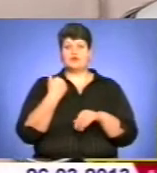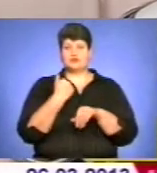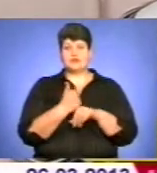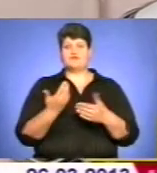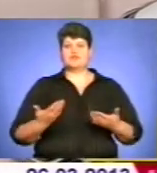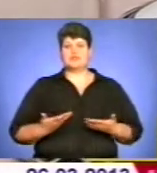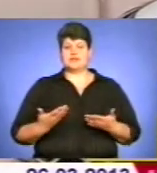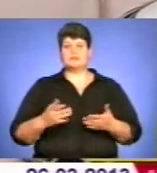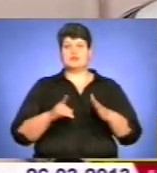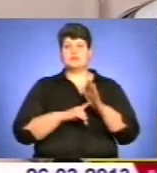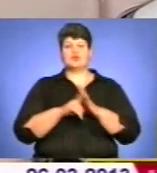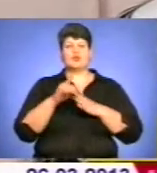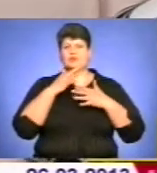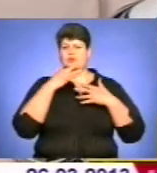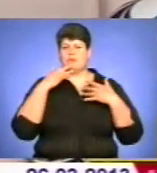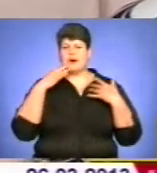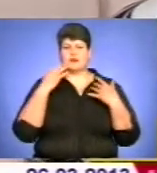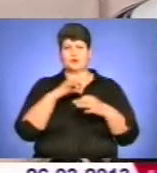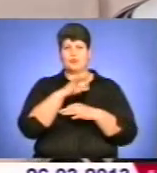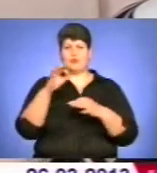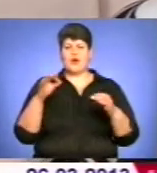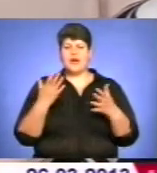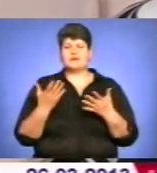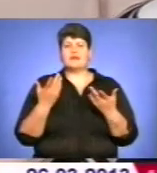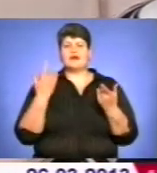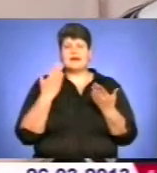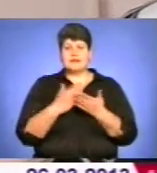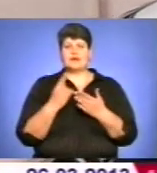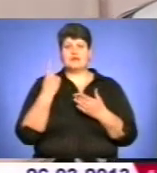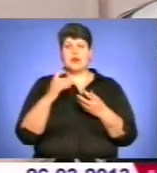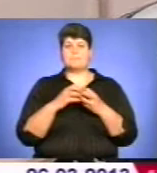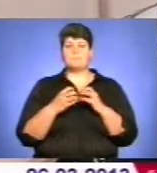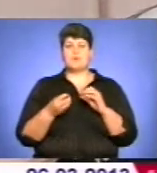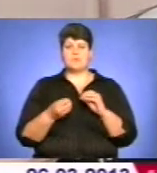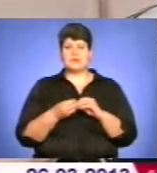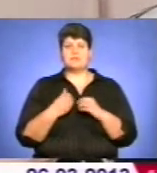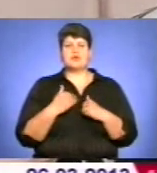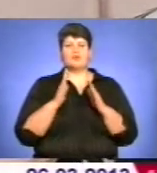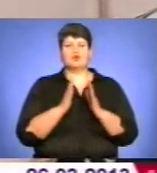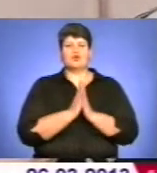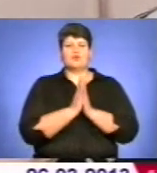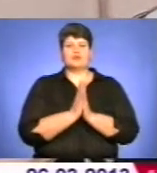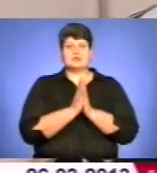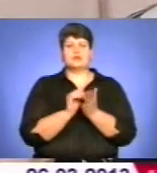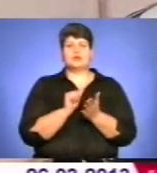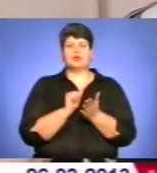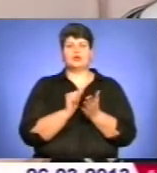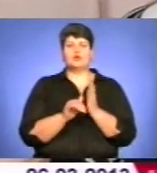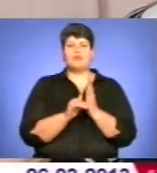започатковано ним було багато проєктів. Правда, є одна проблема в нас, я буду просити допомоги в преси,